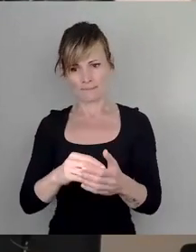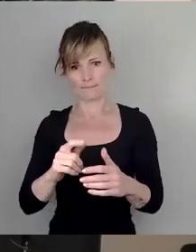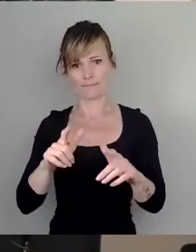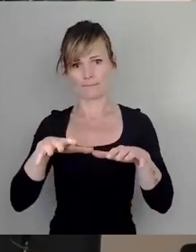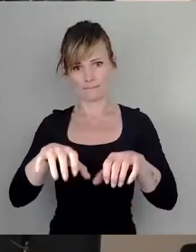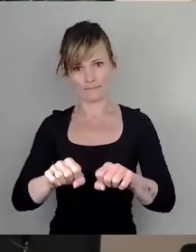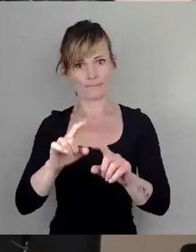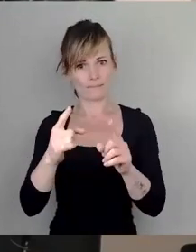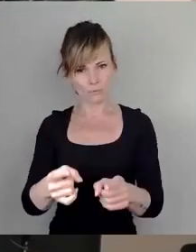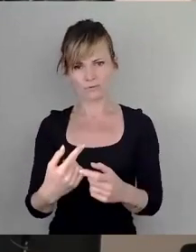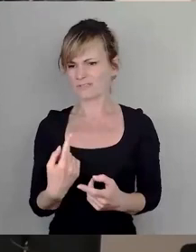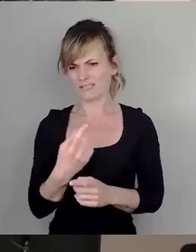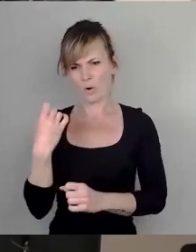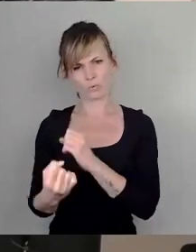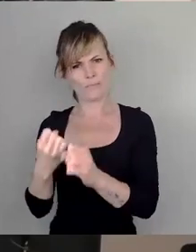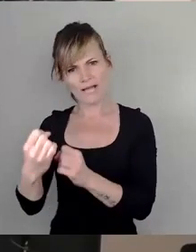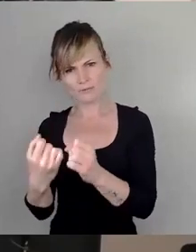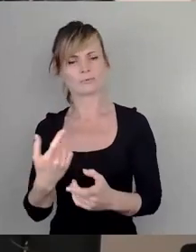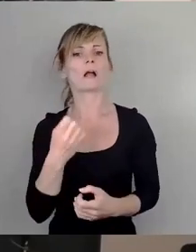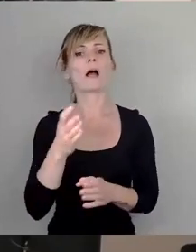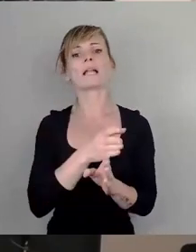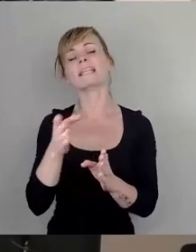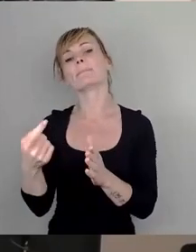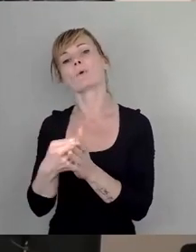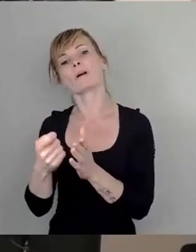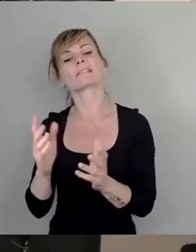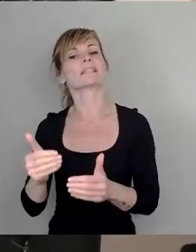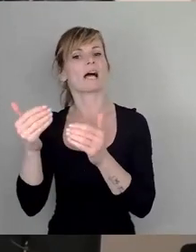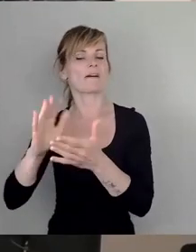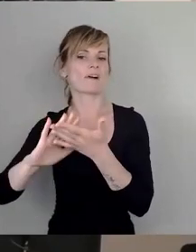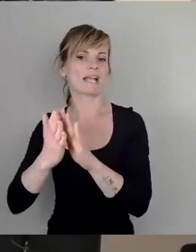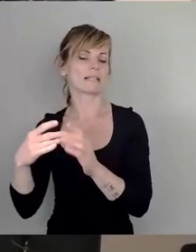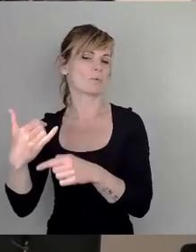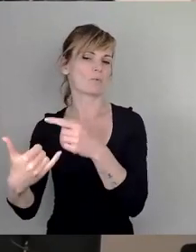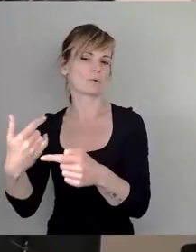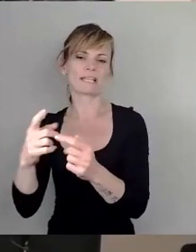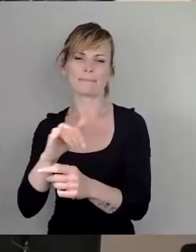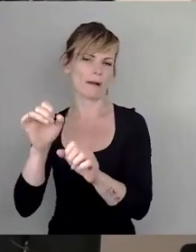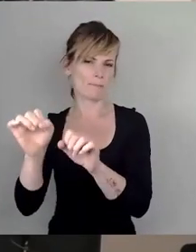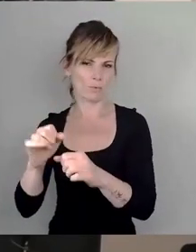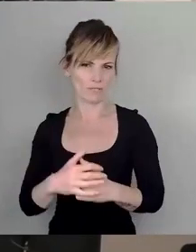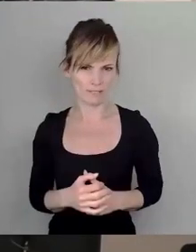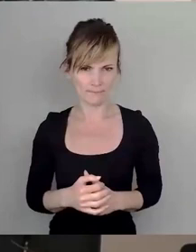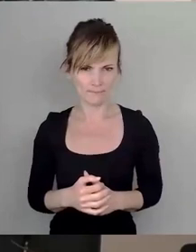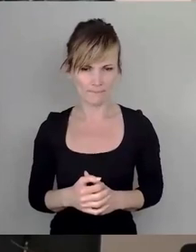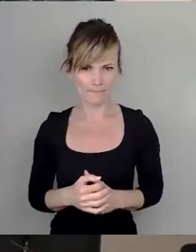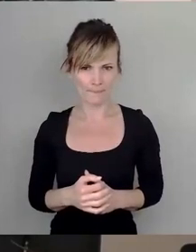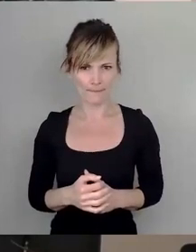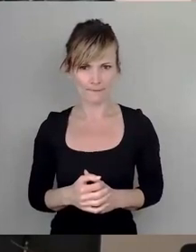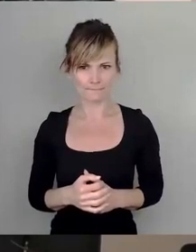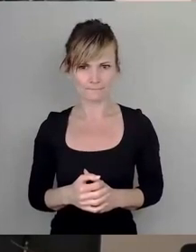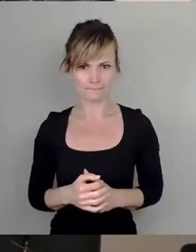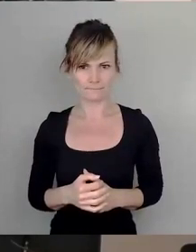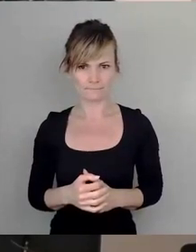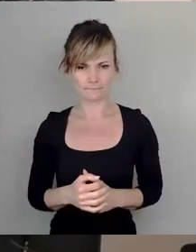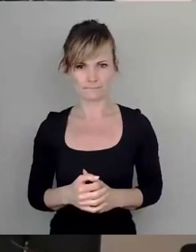Nebenkosten in Nachverhandlungen gehen. Und wenn jemand eine Position